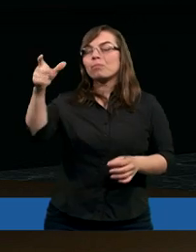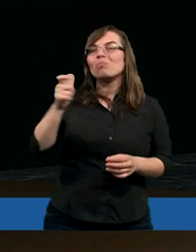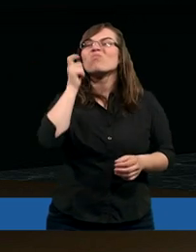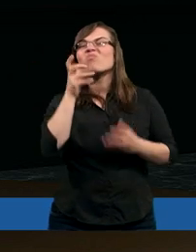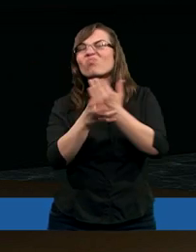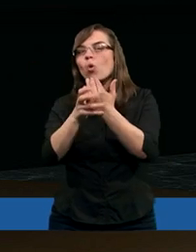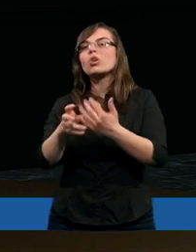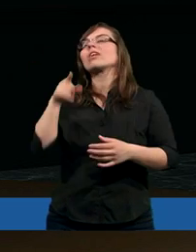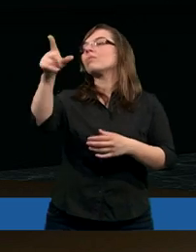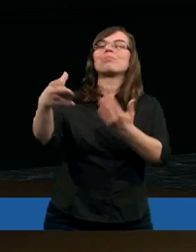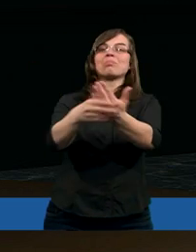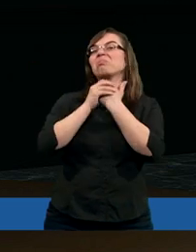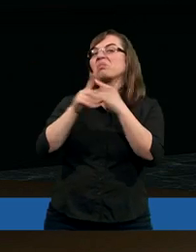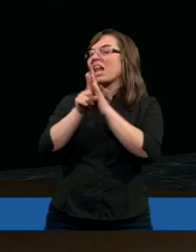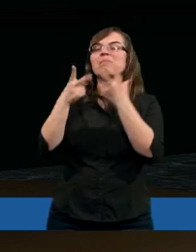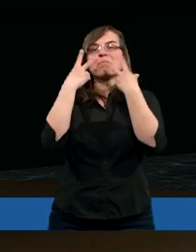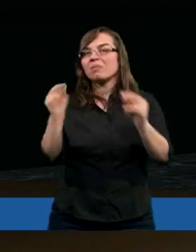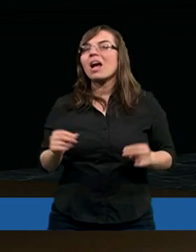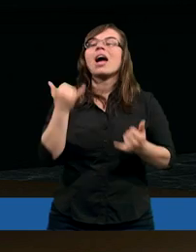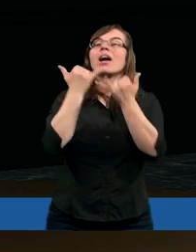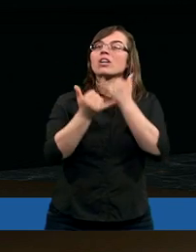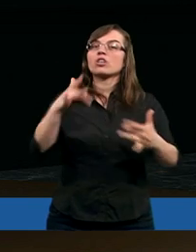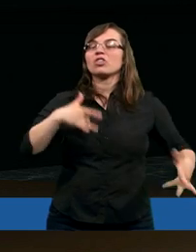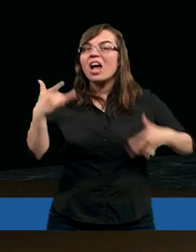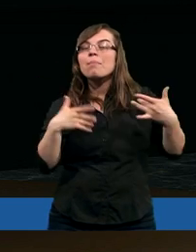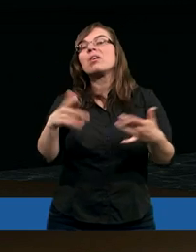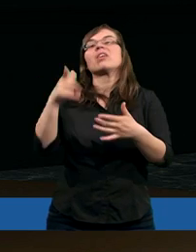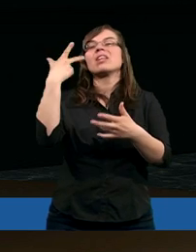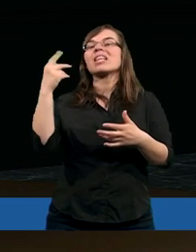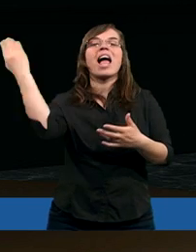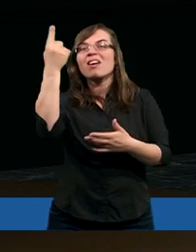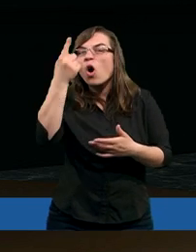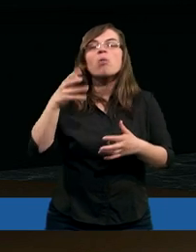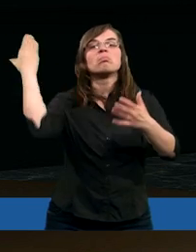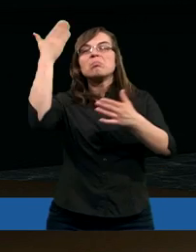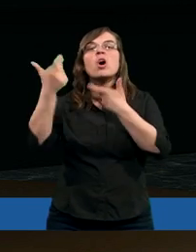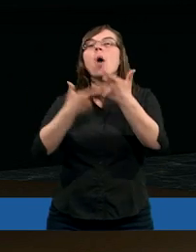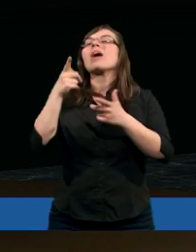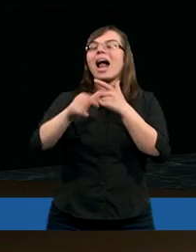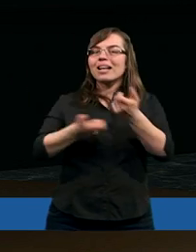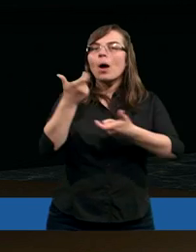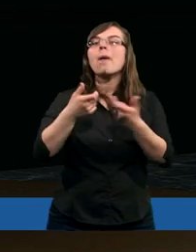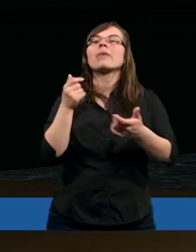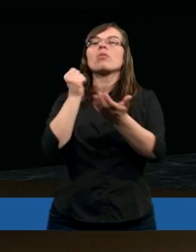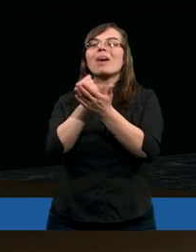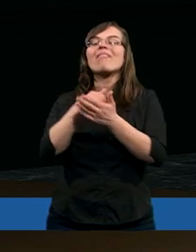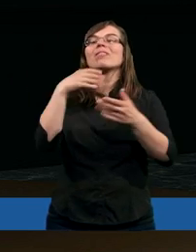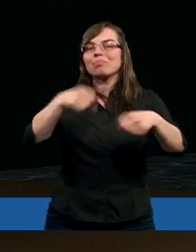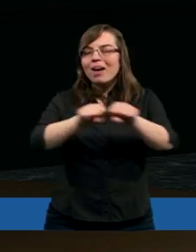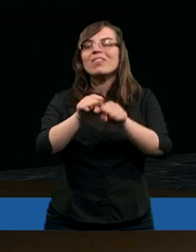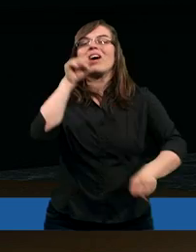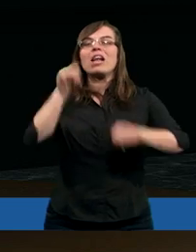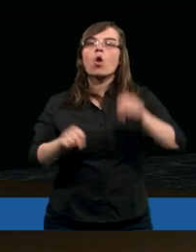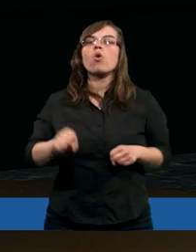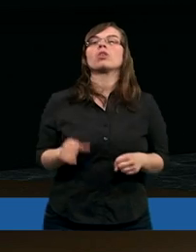gdy Mu złożyczono, nie odpowiadał złożyczeniem. Gdy cierpiał, nie groził, lecz poruczał sprawę temu, który sprawiedliwie